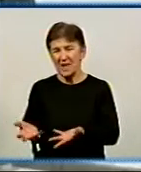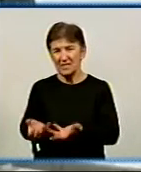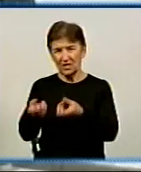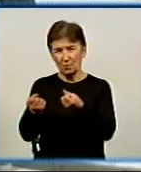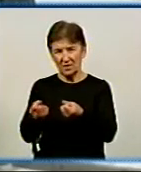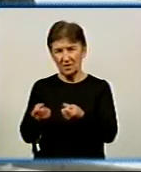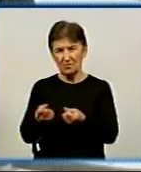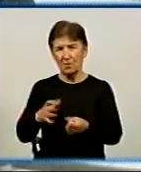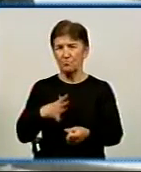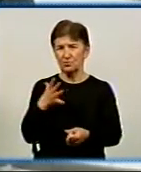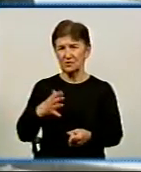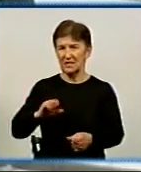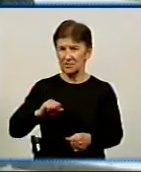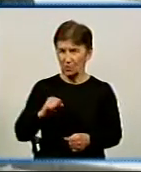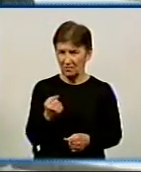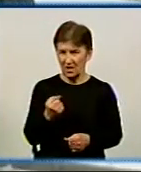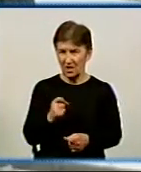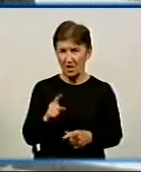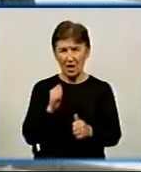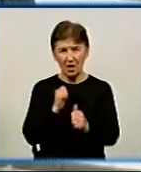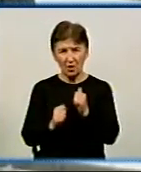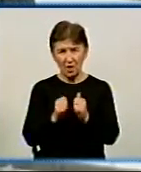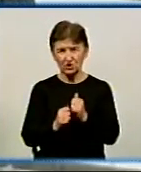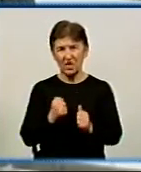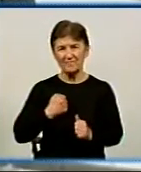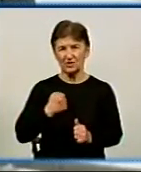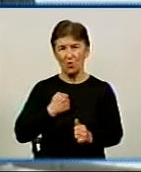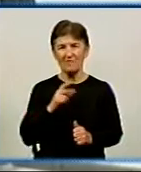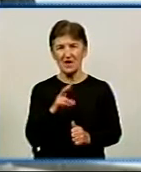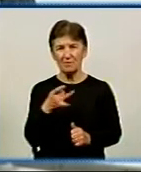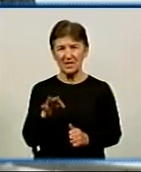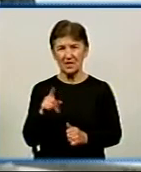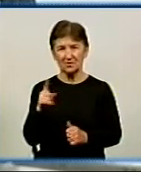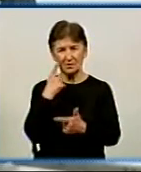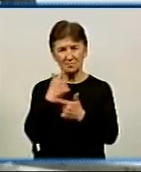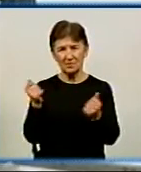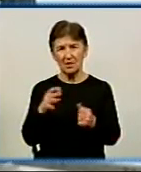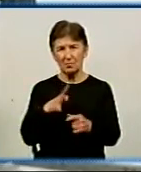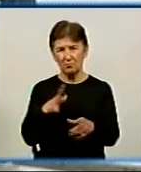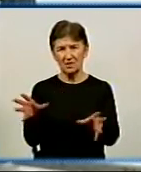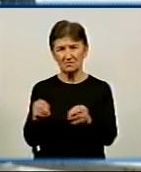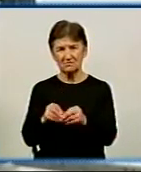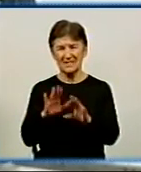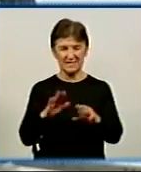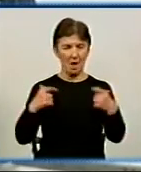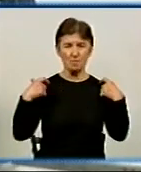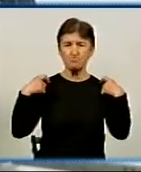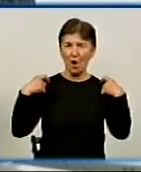бути для нього товаришом. І напевно, що кожен військовий капелан покликаний бути солдатом, сполоковниками